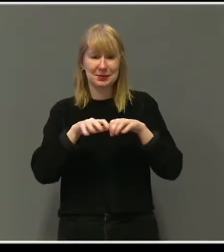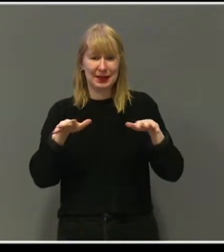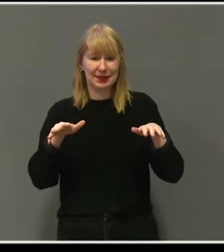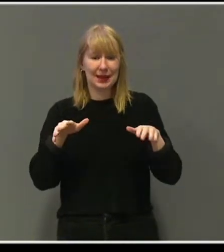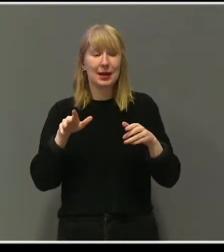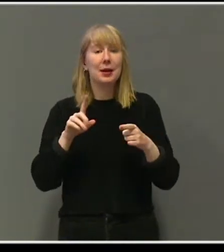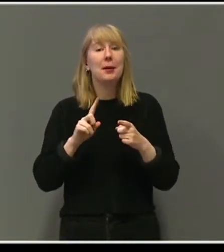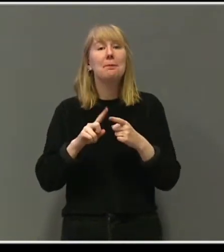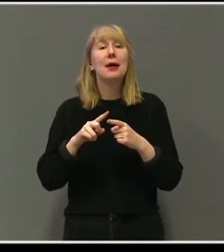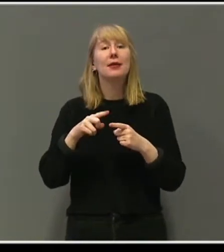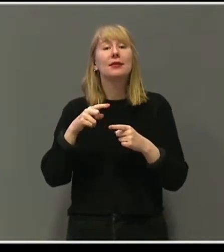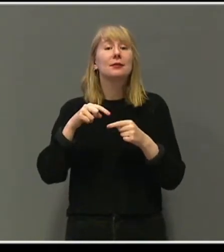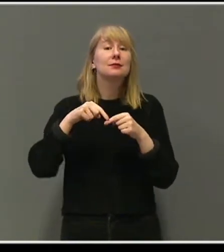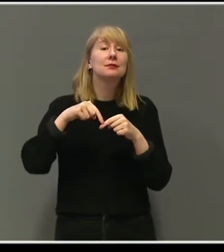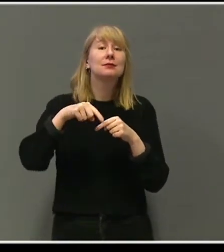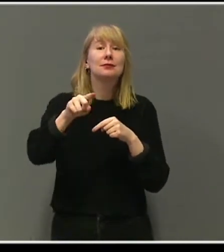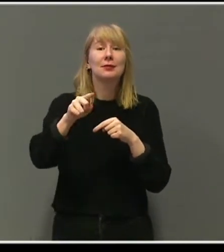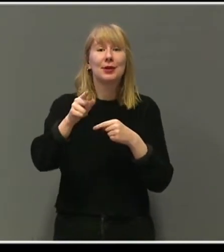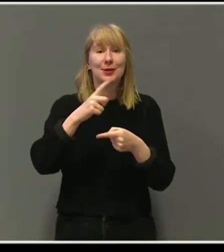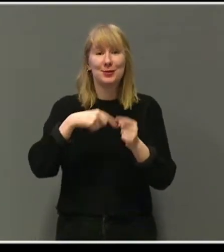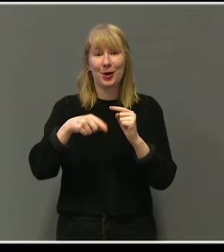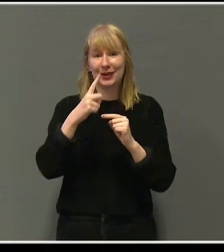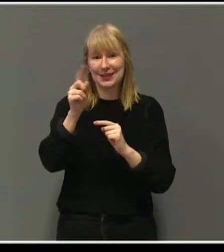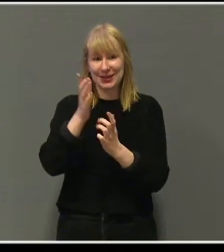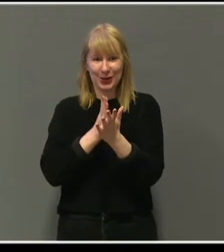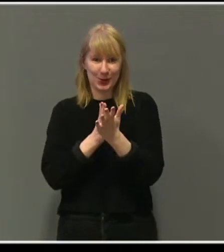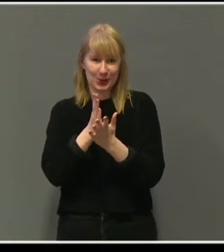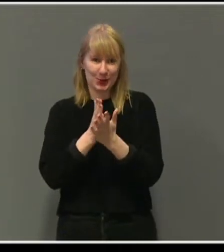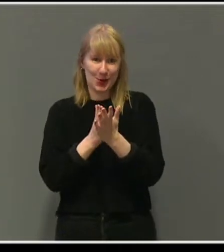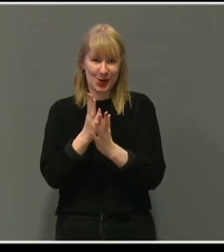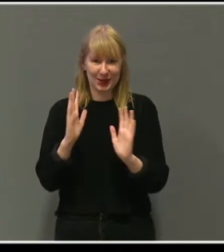Men en dag skal vi tilbake til det normale.